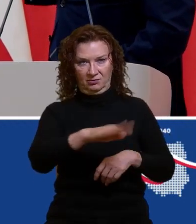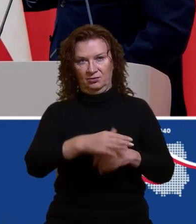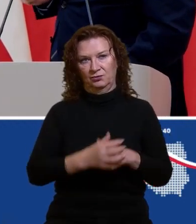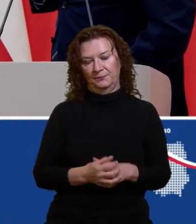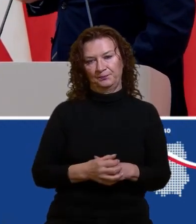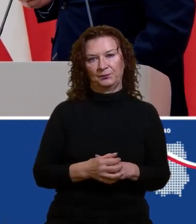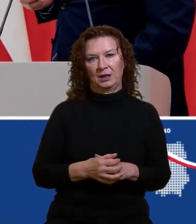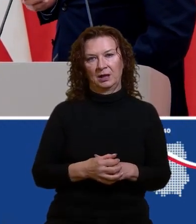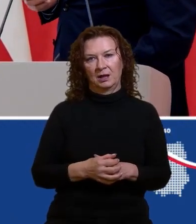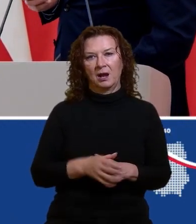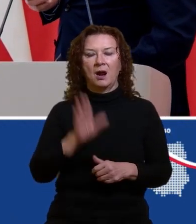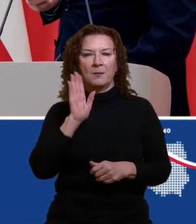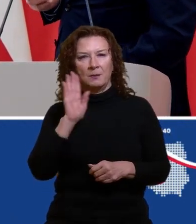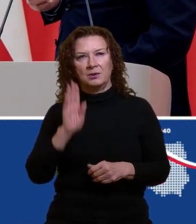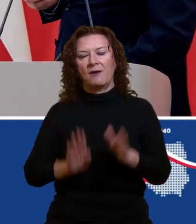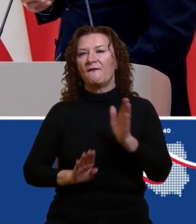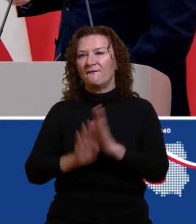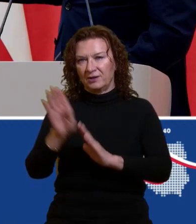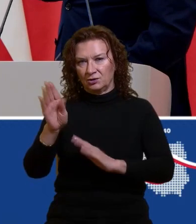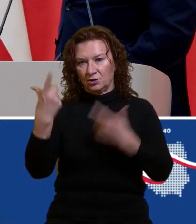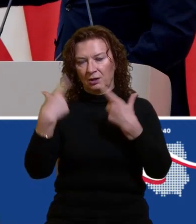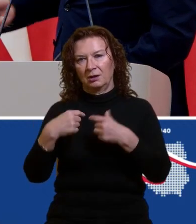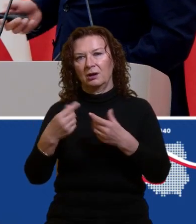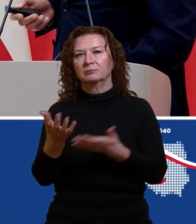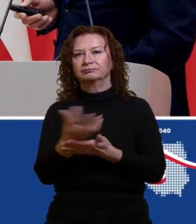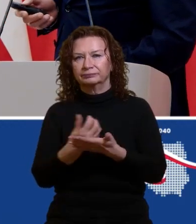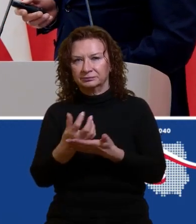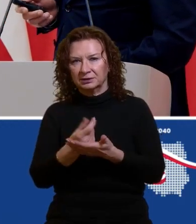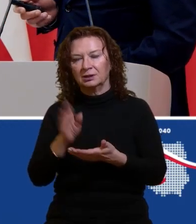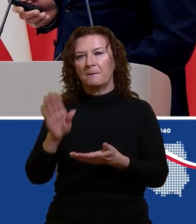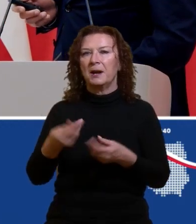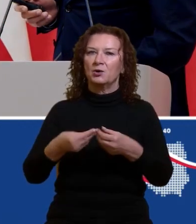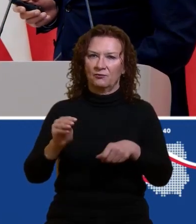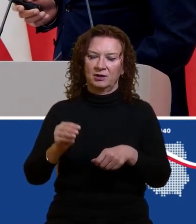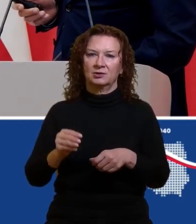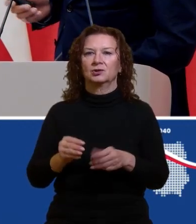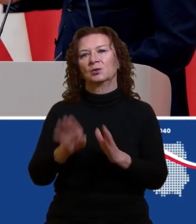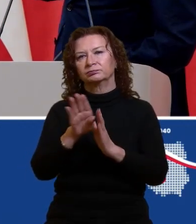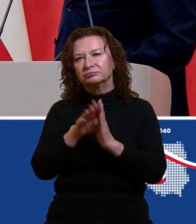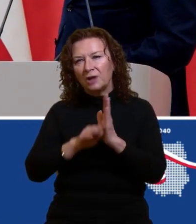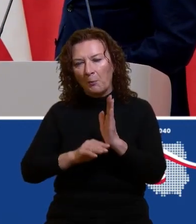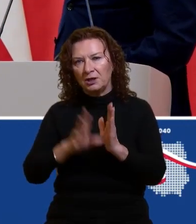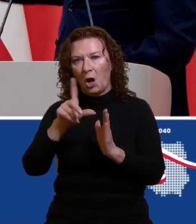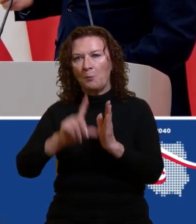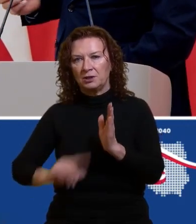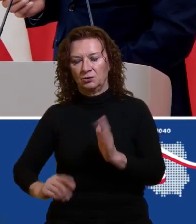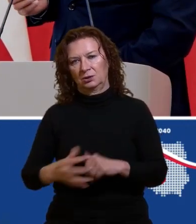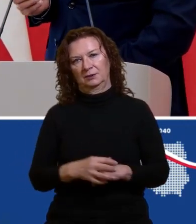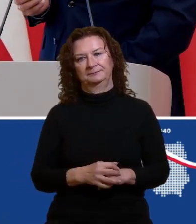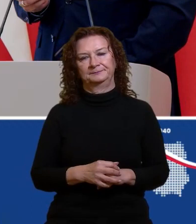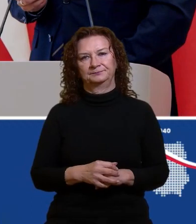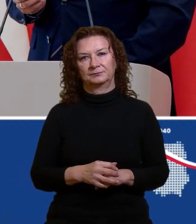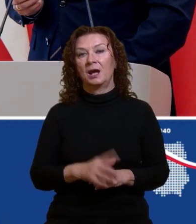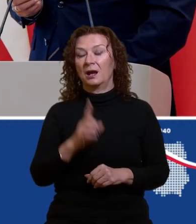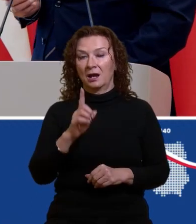Tym samym osoby z wyższymi dochodami na PIT stosują przeciętnie tą ulgę na większą liczbę dzieci. Ale jednocześnie z